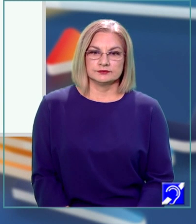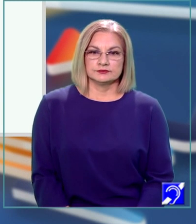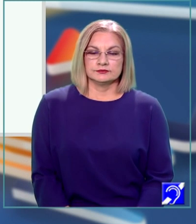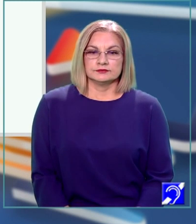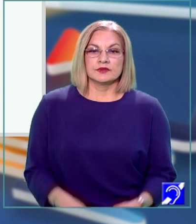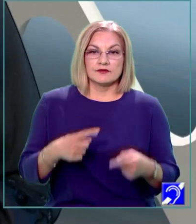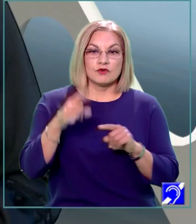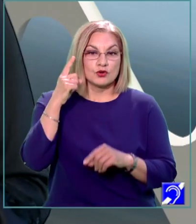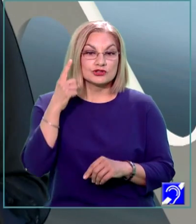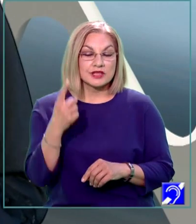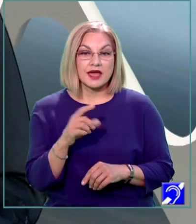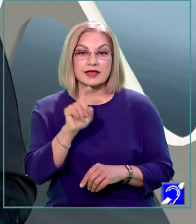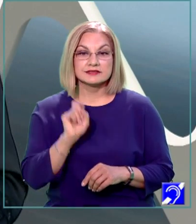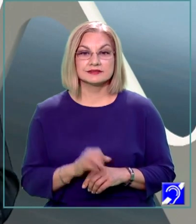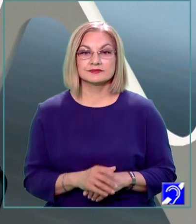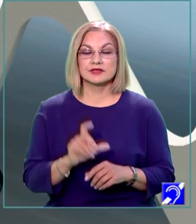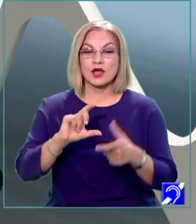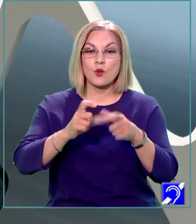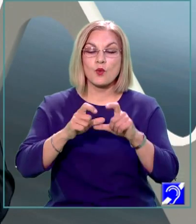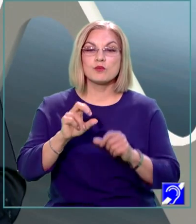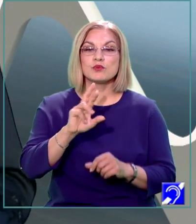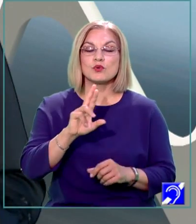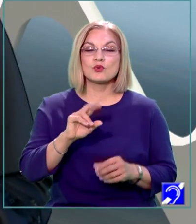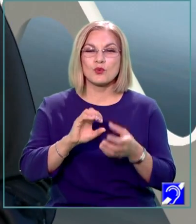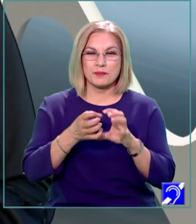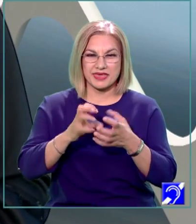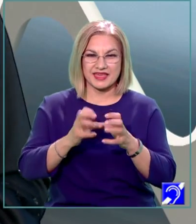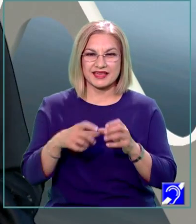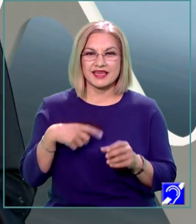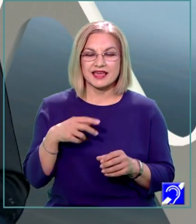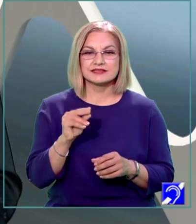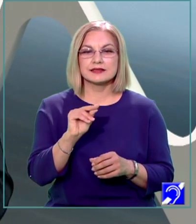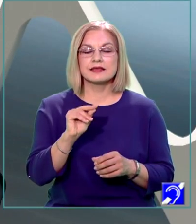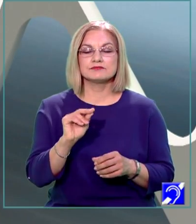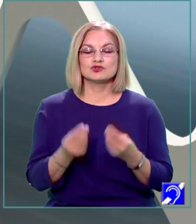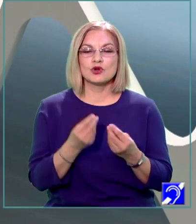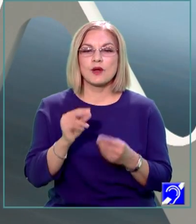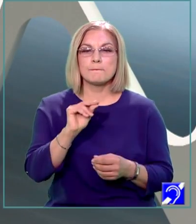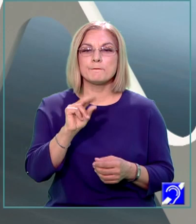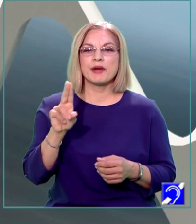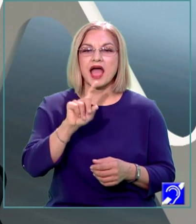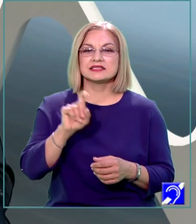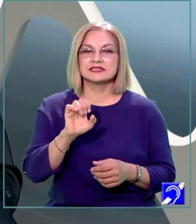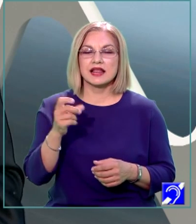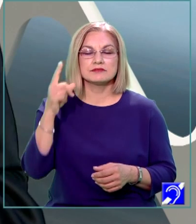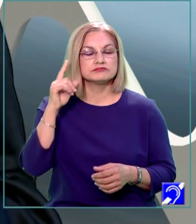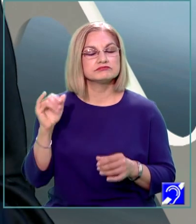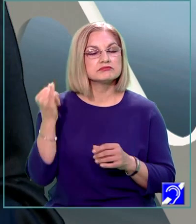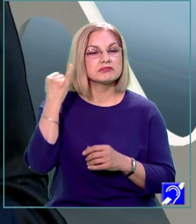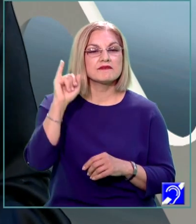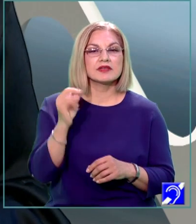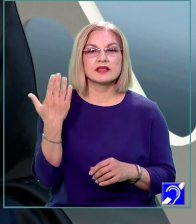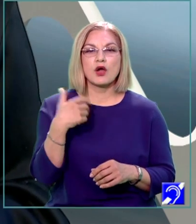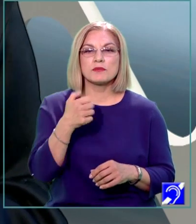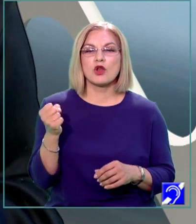Știați că cubul Rubic este un joc de tip puzzle inventat în anul 1974 de